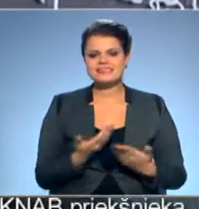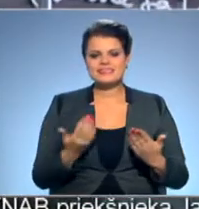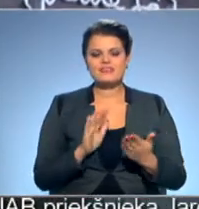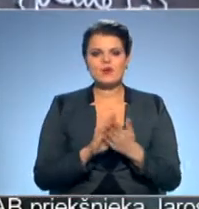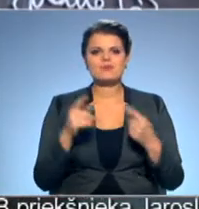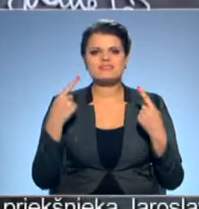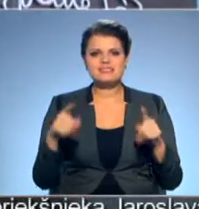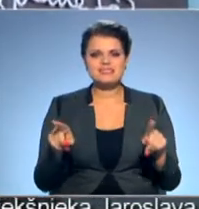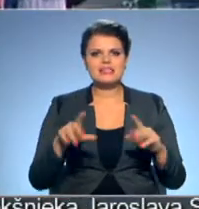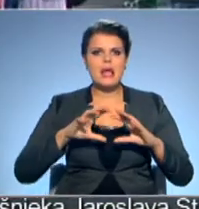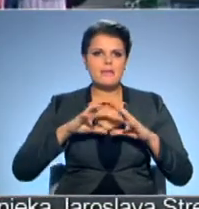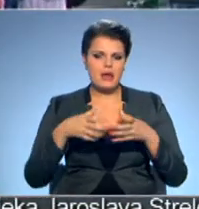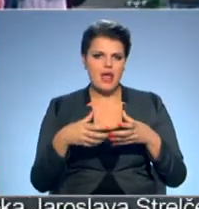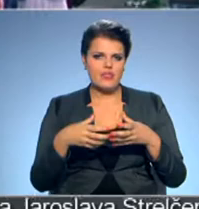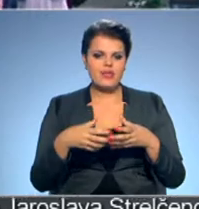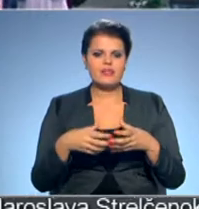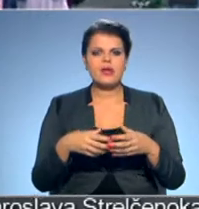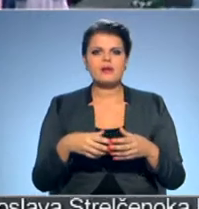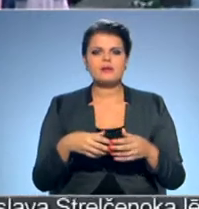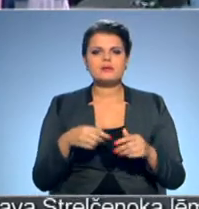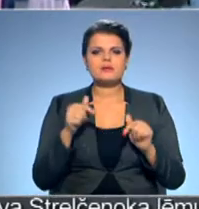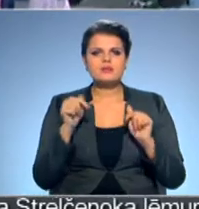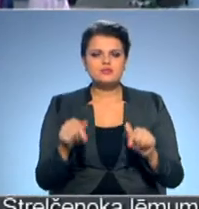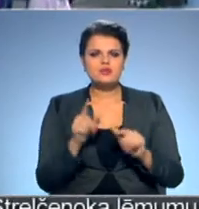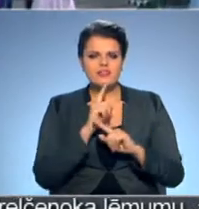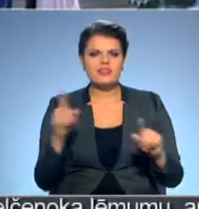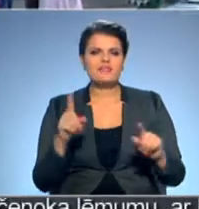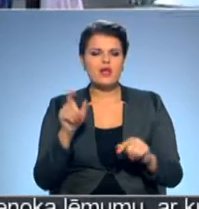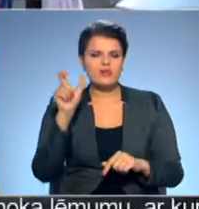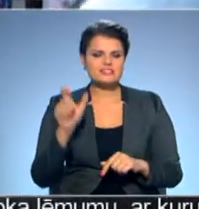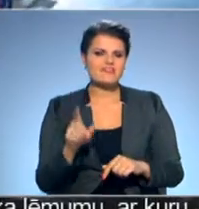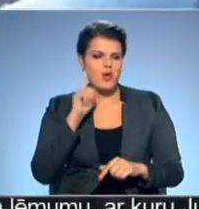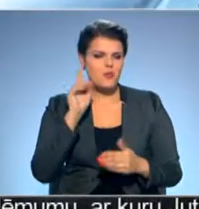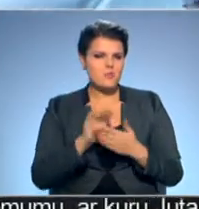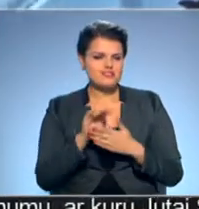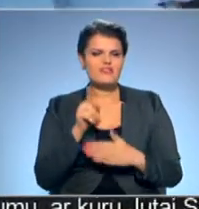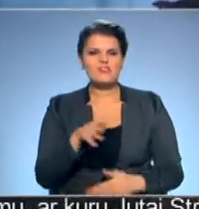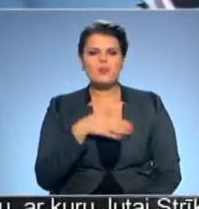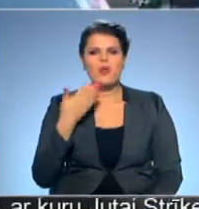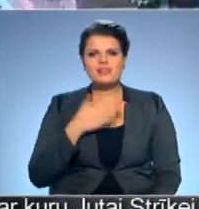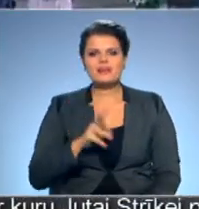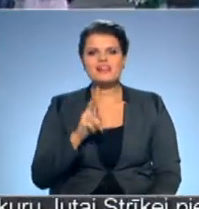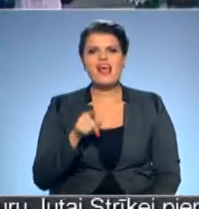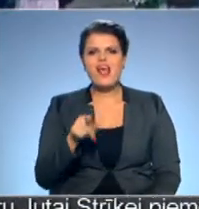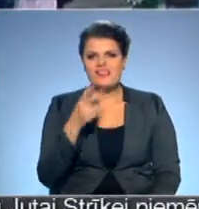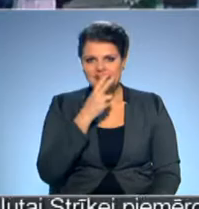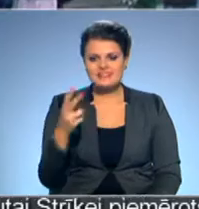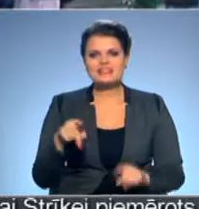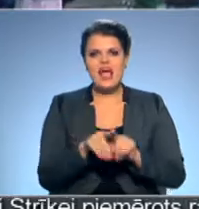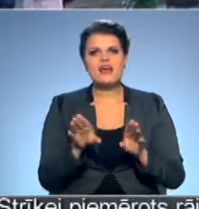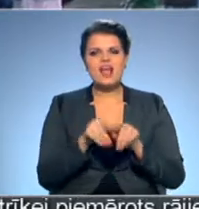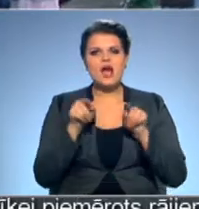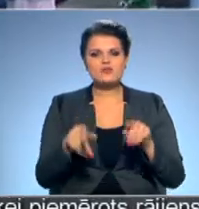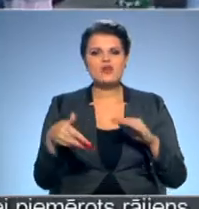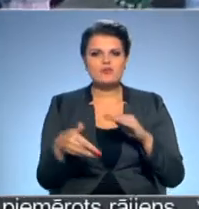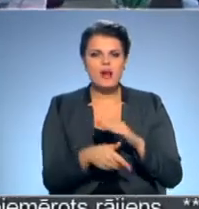uz citām planētām. Pazītot šito divaino interesanto tipiņu, man liekas, ka viņam ļoti patīk. Tas, kā tas izskatās, arī ar to visu, ka